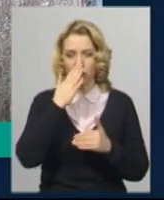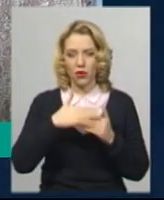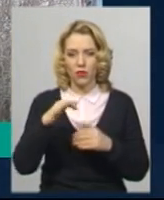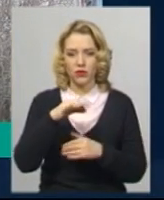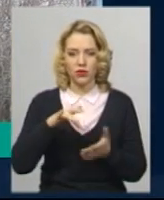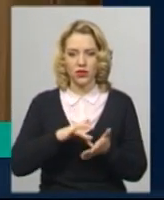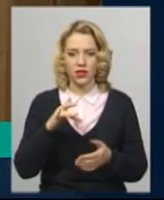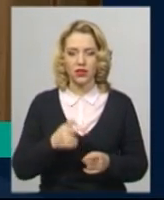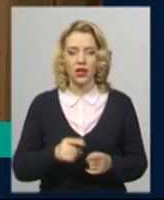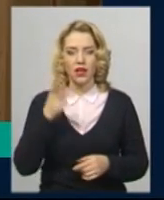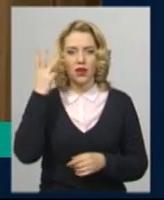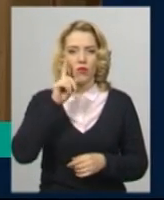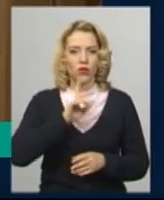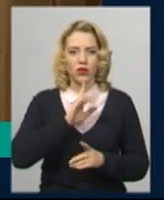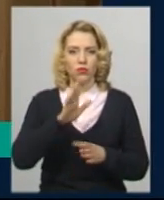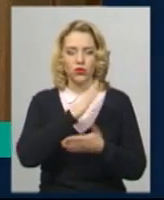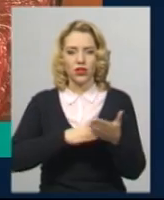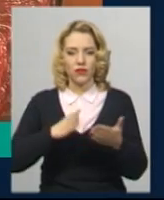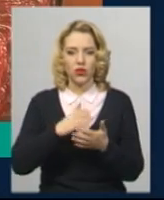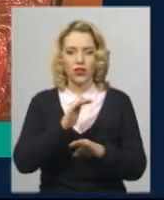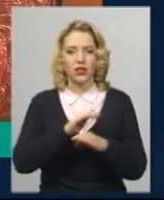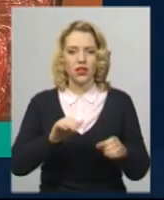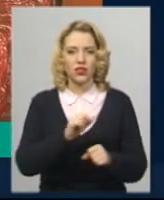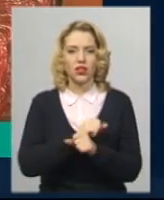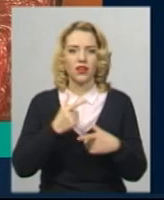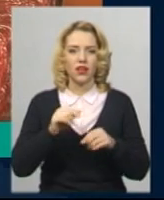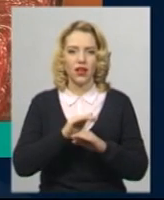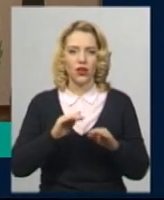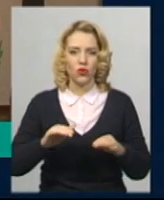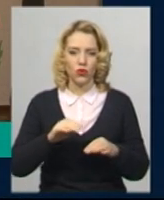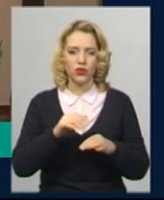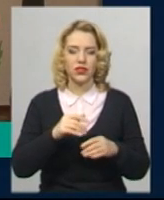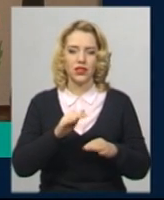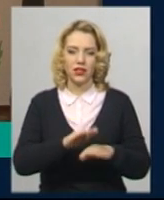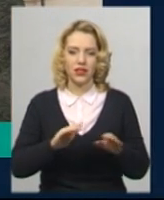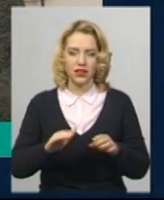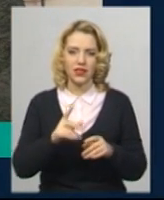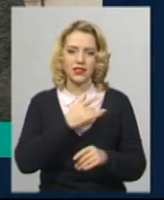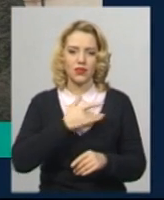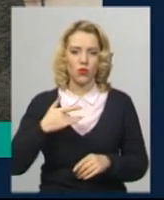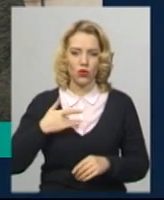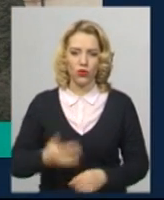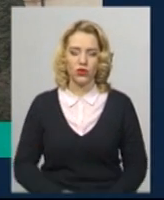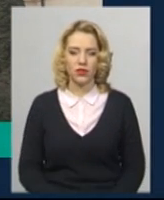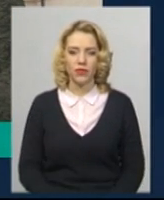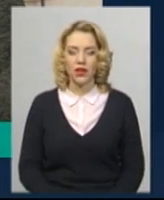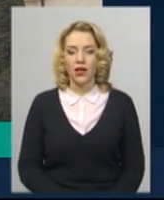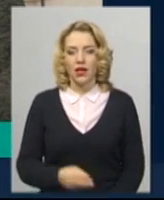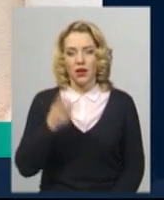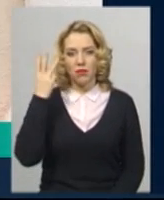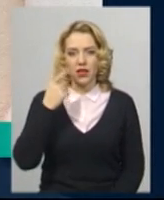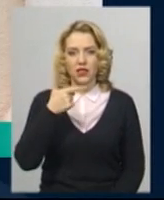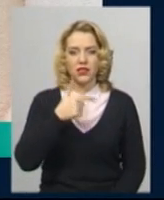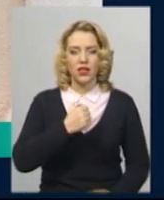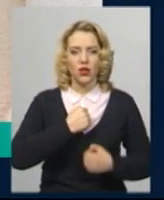Хмельниччині, поки не ліквідовуватимуть дитячі санаторії, де лікуються діти із ризиком захворюваності на туберкульоз. Хмельницький військовий госпіталь визнали